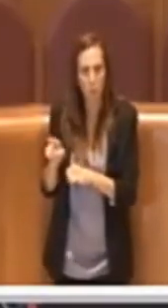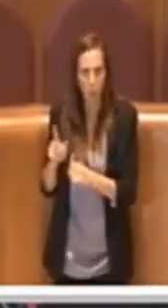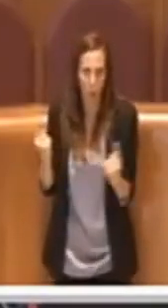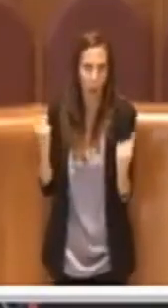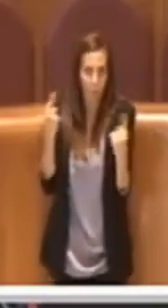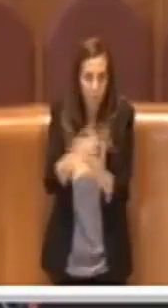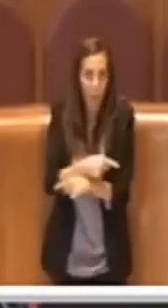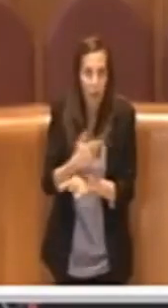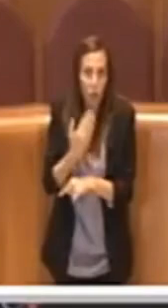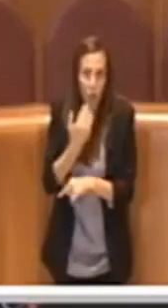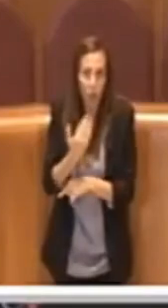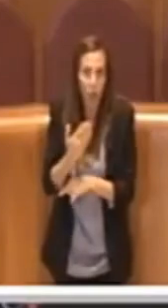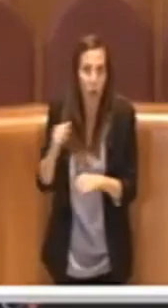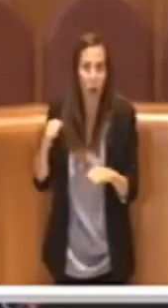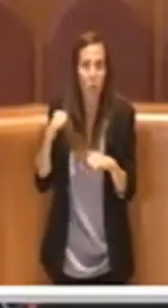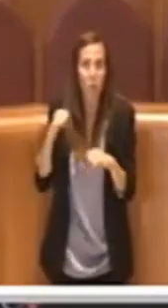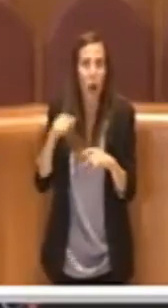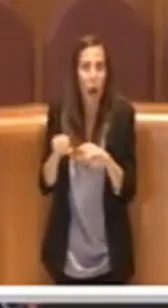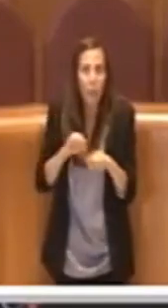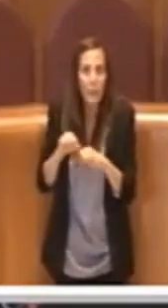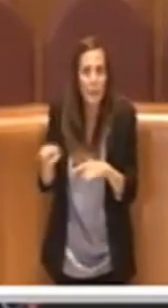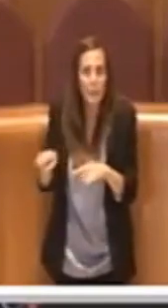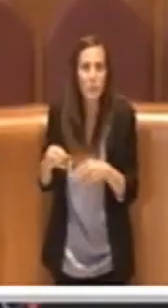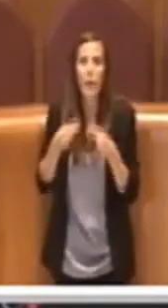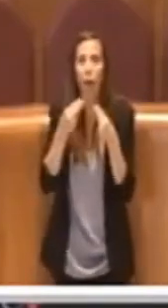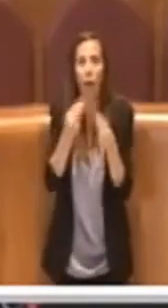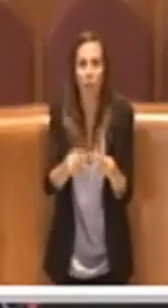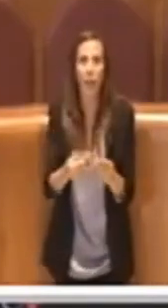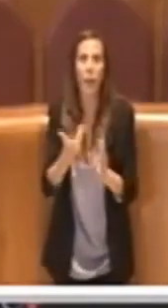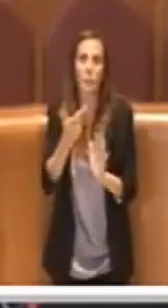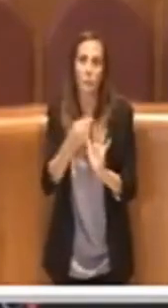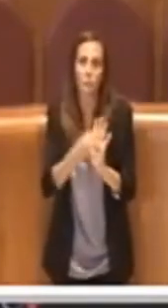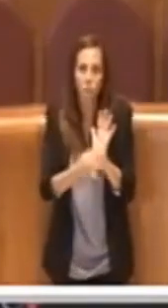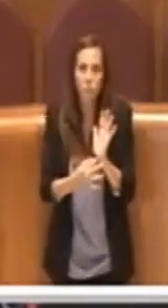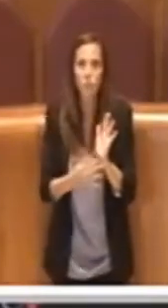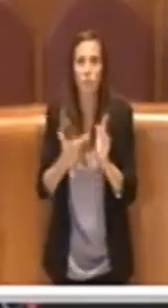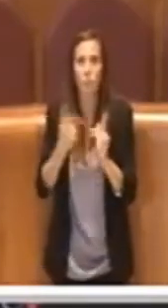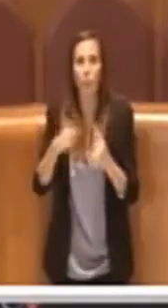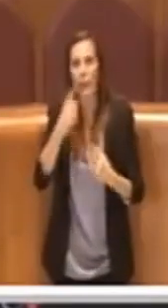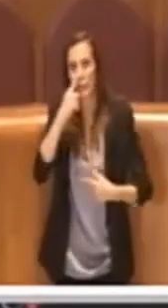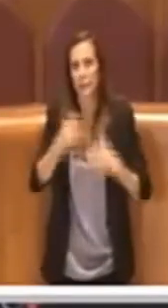delle prescrizioni di sicurezza che sono necessarie. Grazie Presidente.